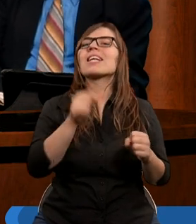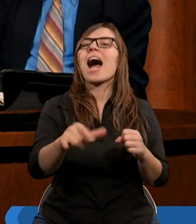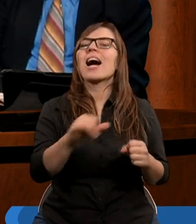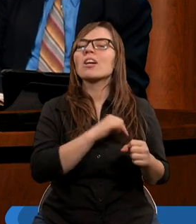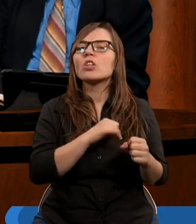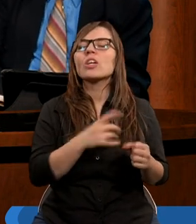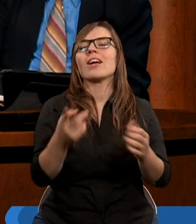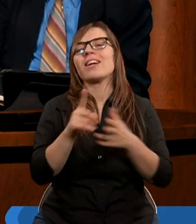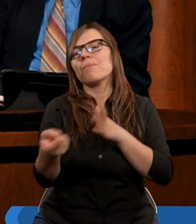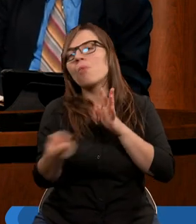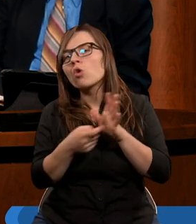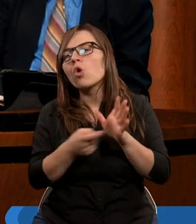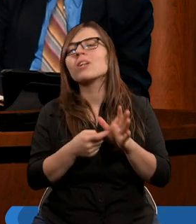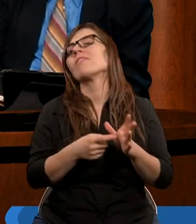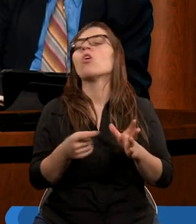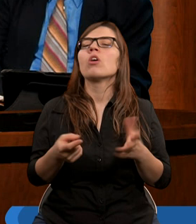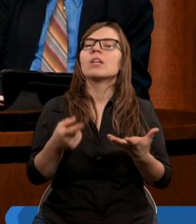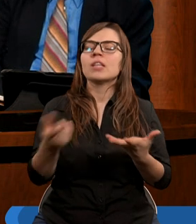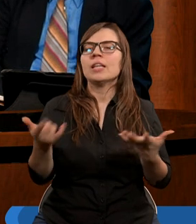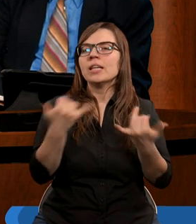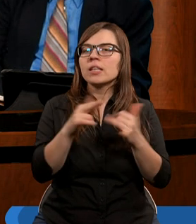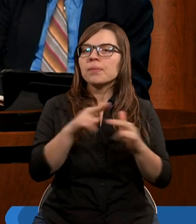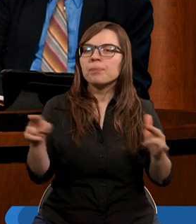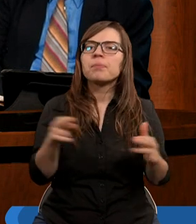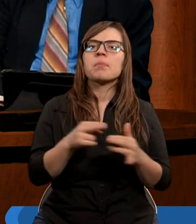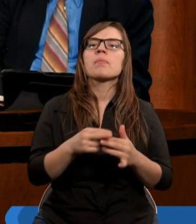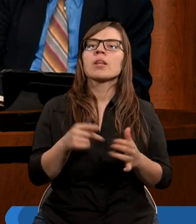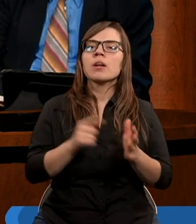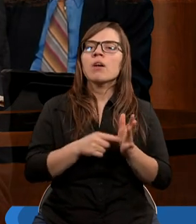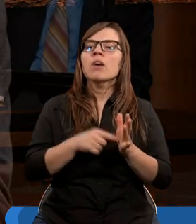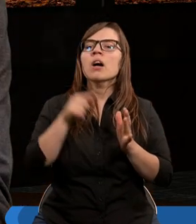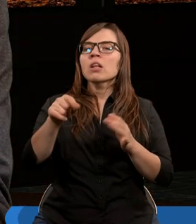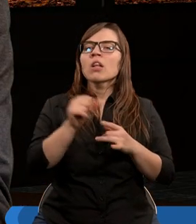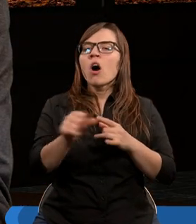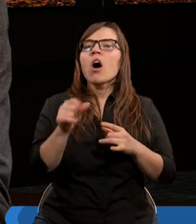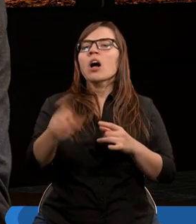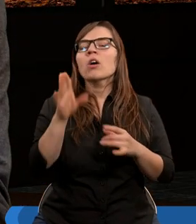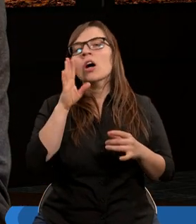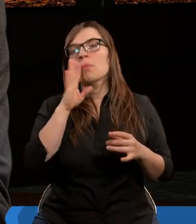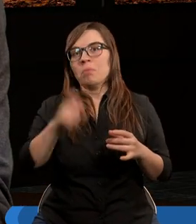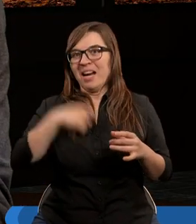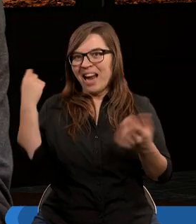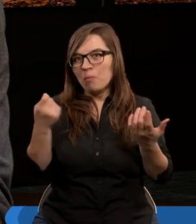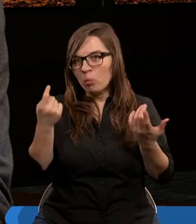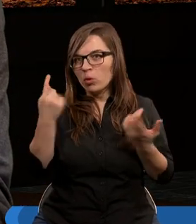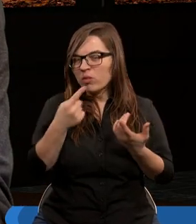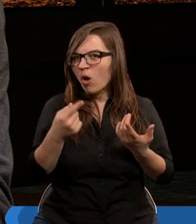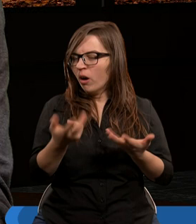dla porządliwości. To jest popełnić samobójstwo.